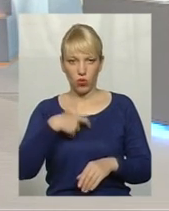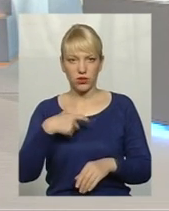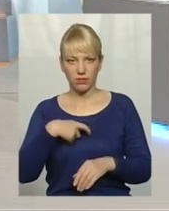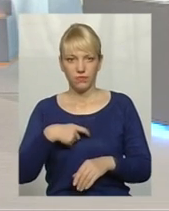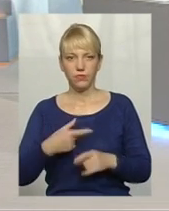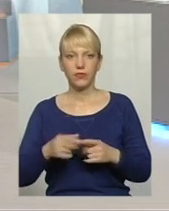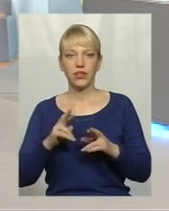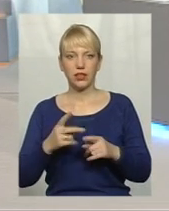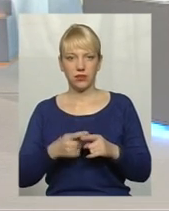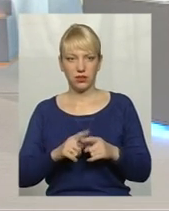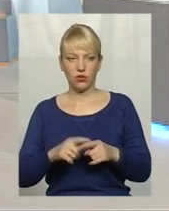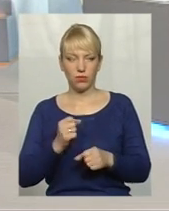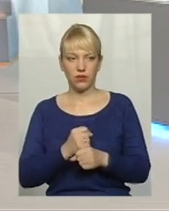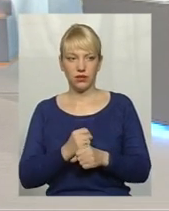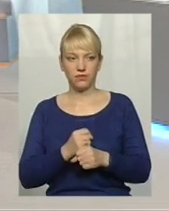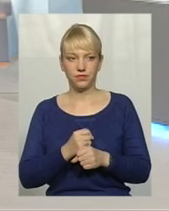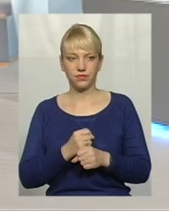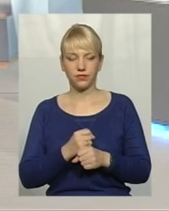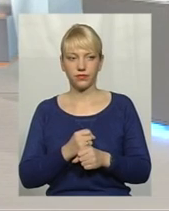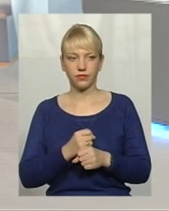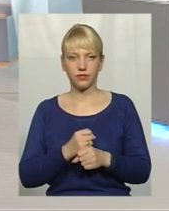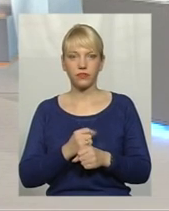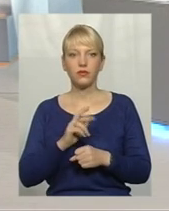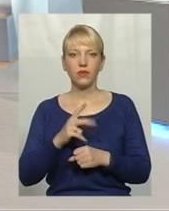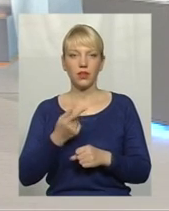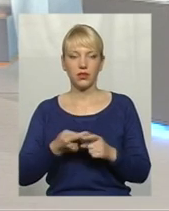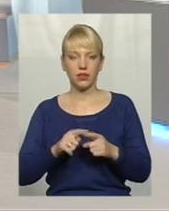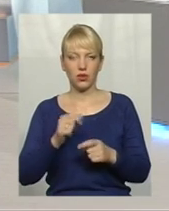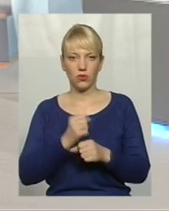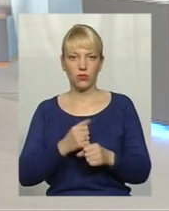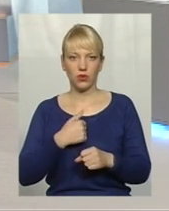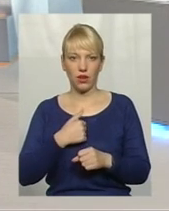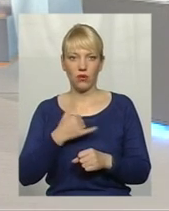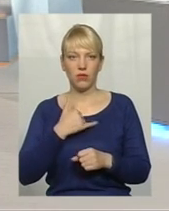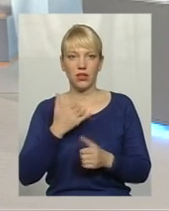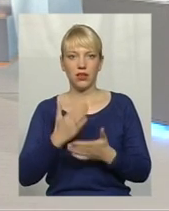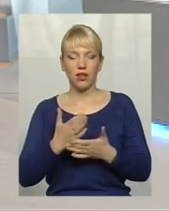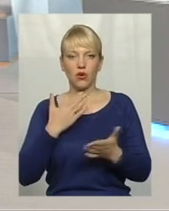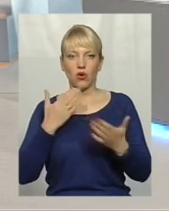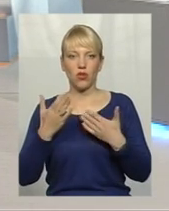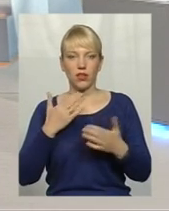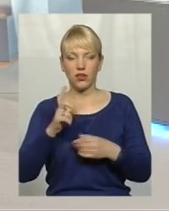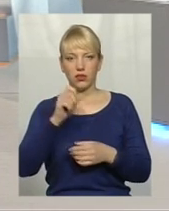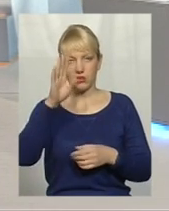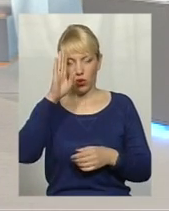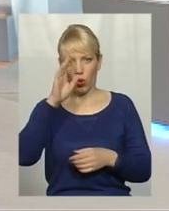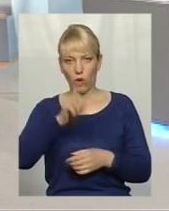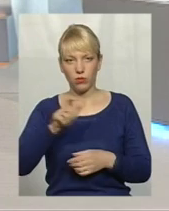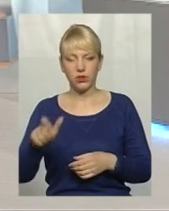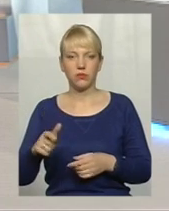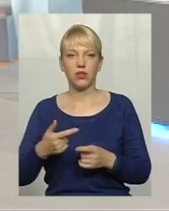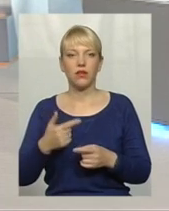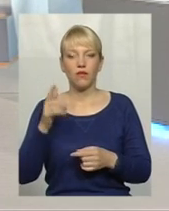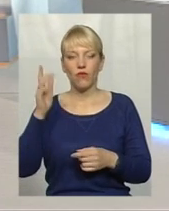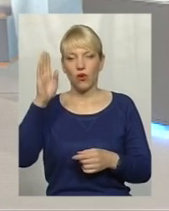як це роблю я. В мене є контакти з хлопцями, вони приїжджали додому.